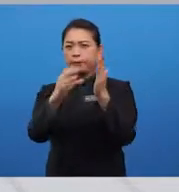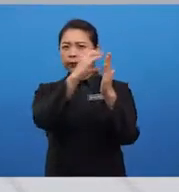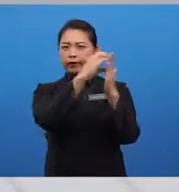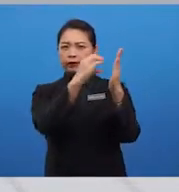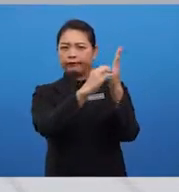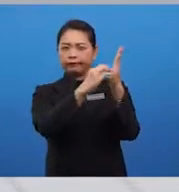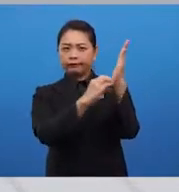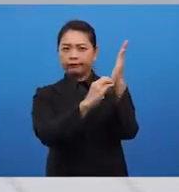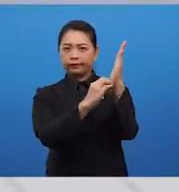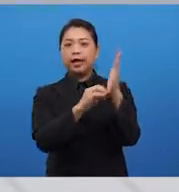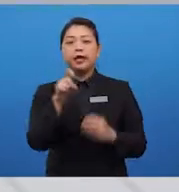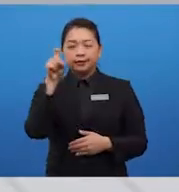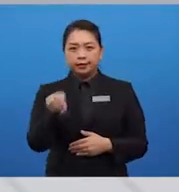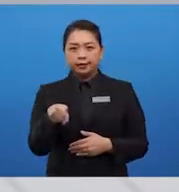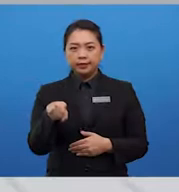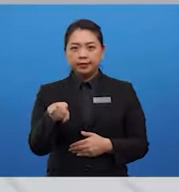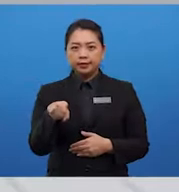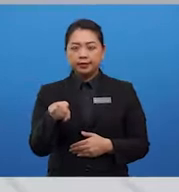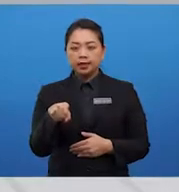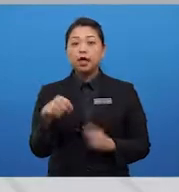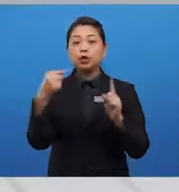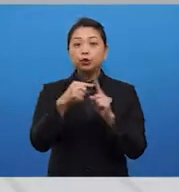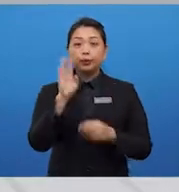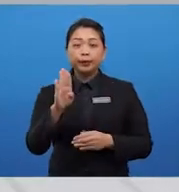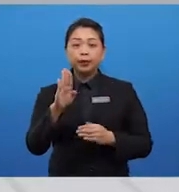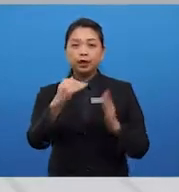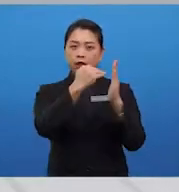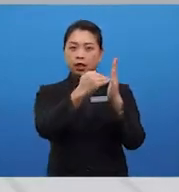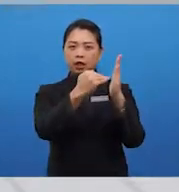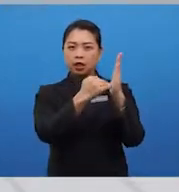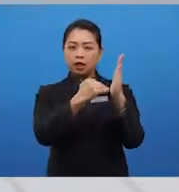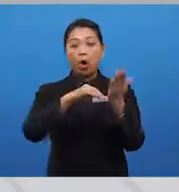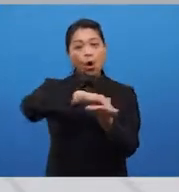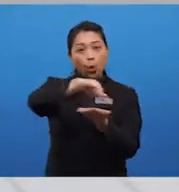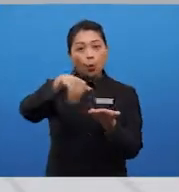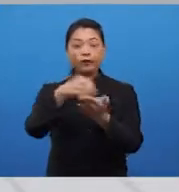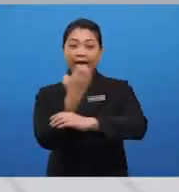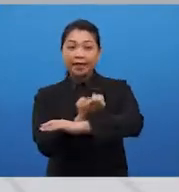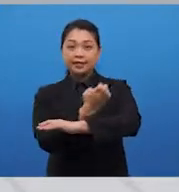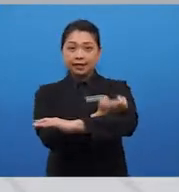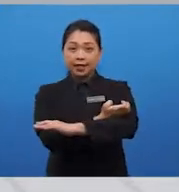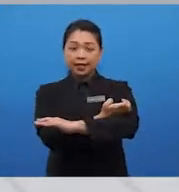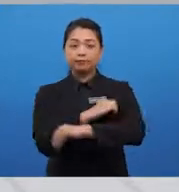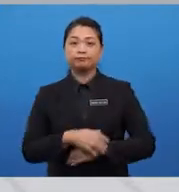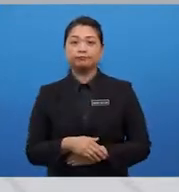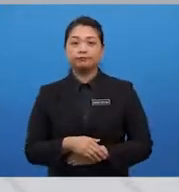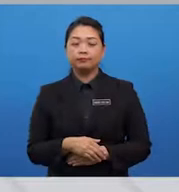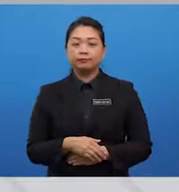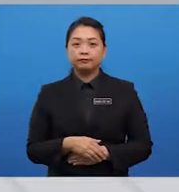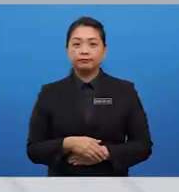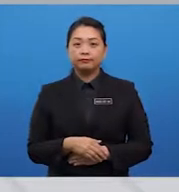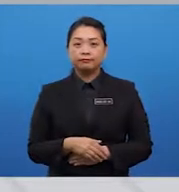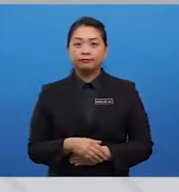perlu berhubungan dengan tujuan penerbangan. Sekarang, dengan ini,